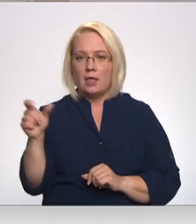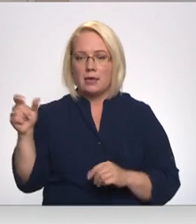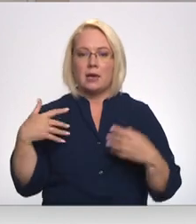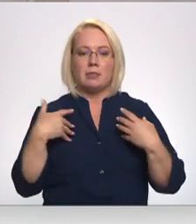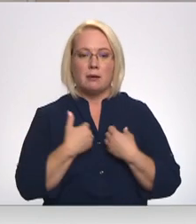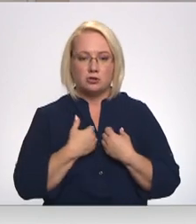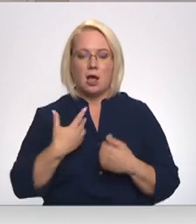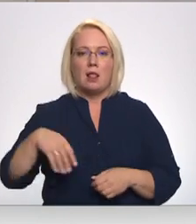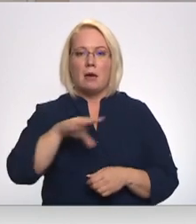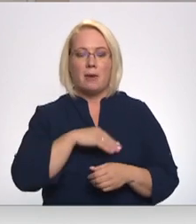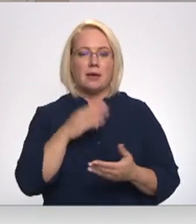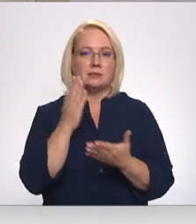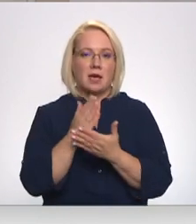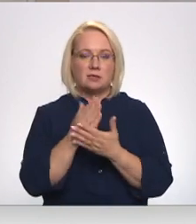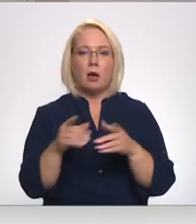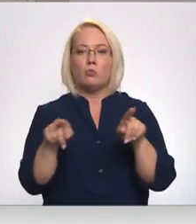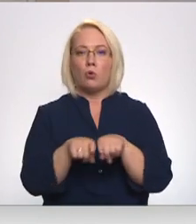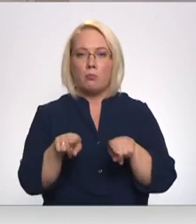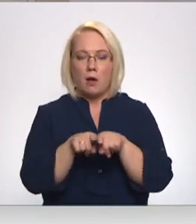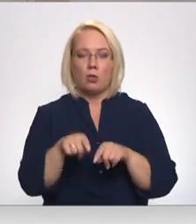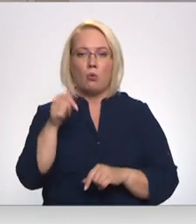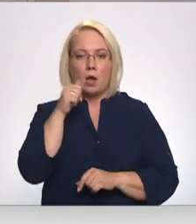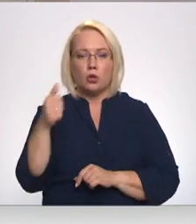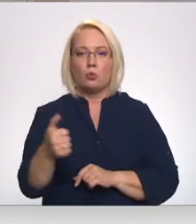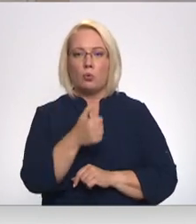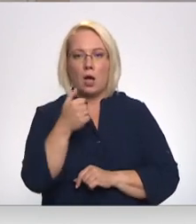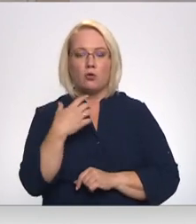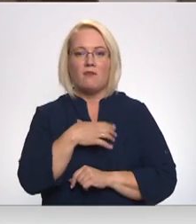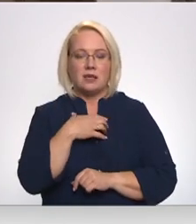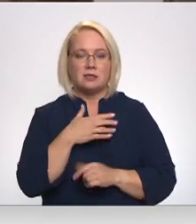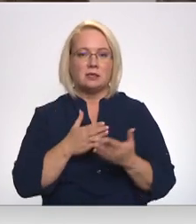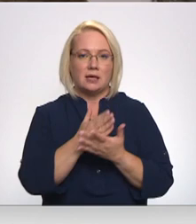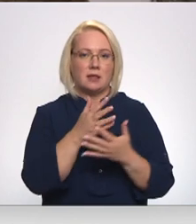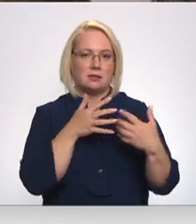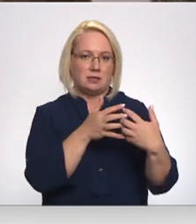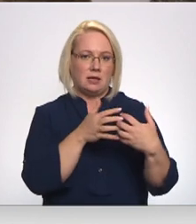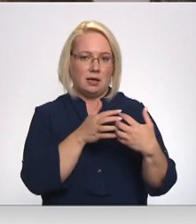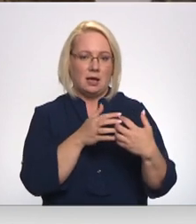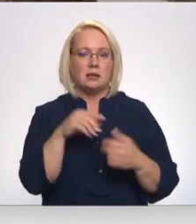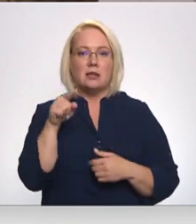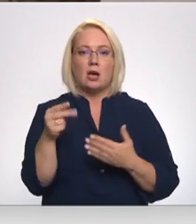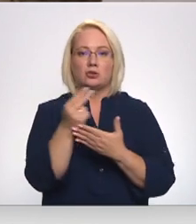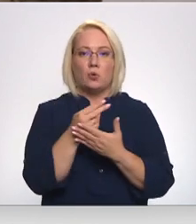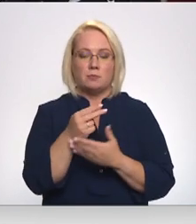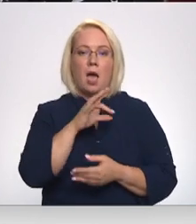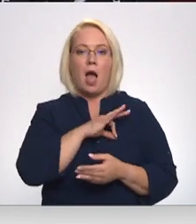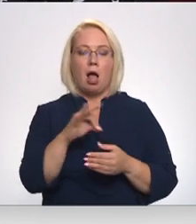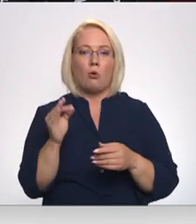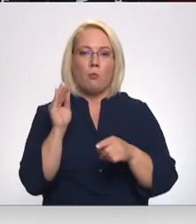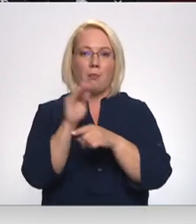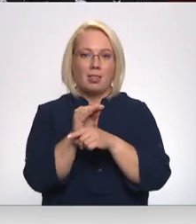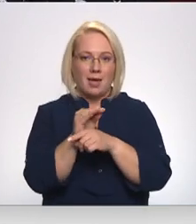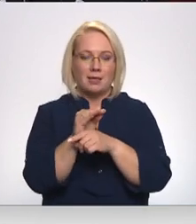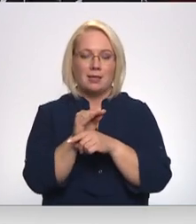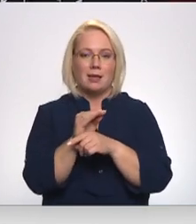diemžēl, mēs esam joprojām tur pat un katru gadu nāksies iet cīnīties. Tas nozīmē, ka kaut arī algu palielināšana atalgoja